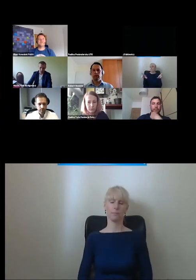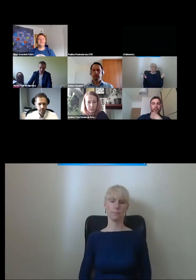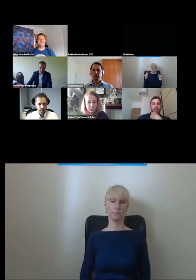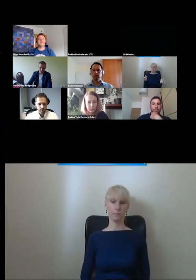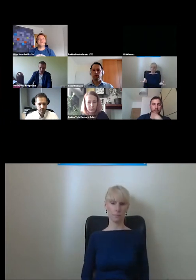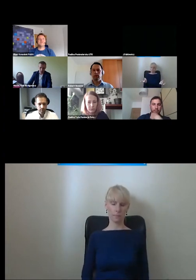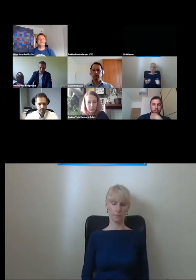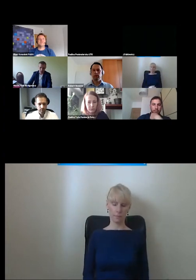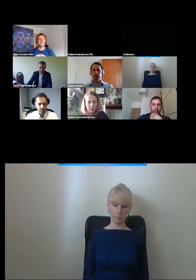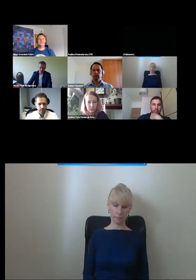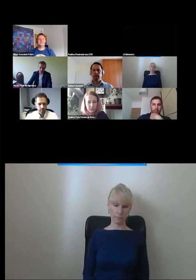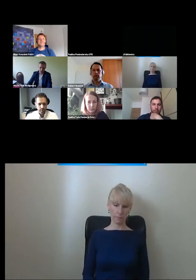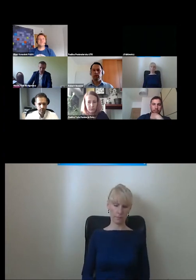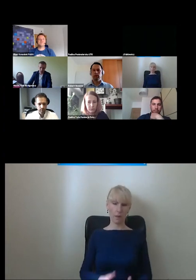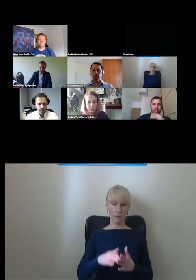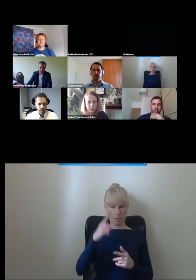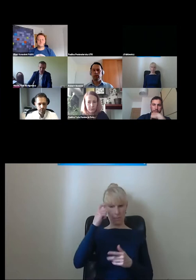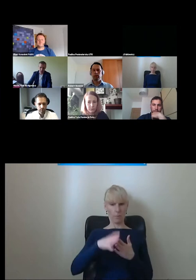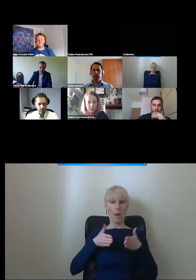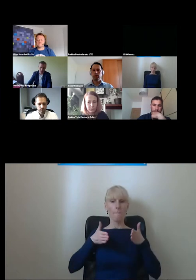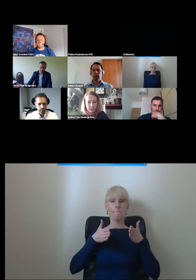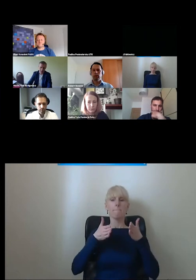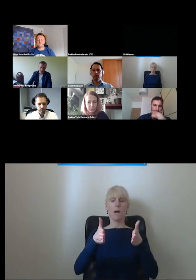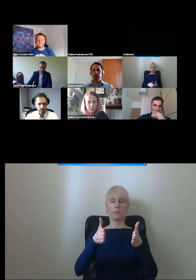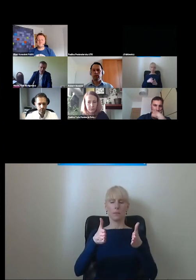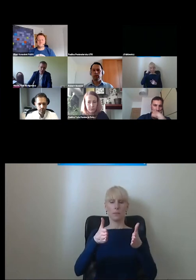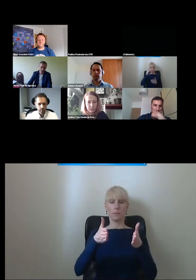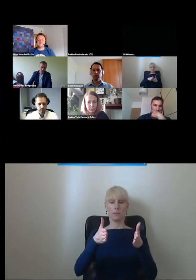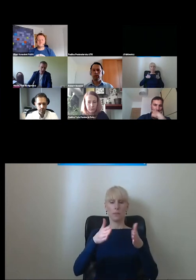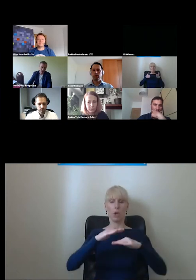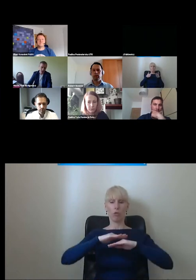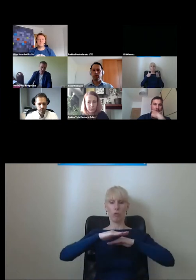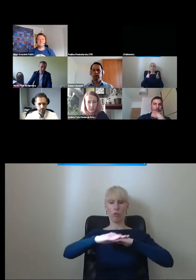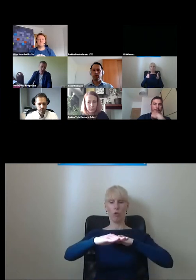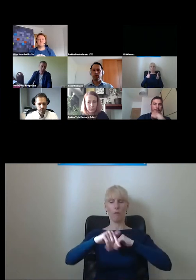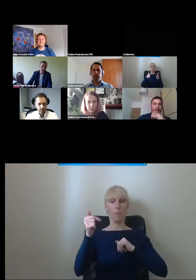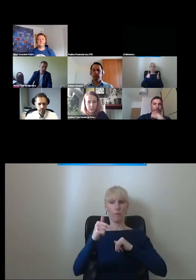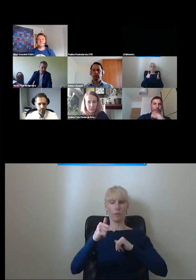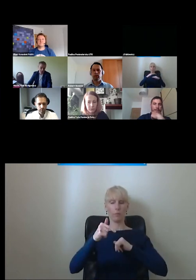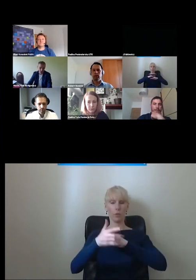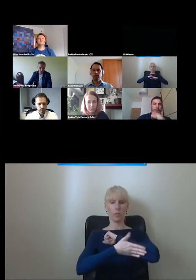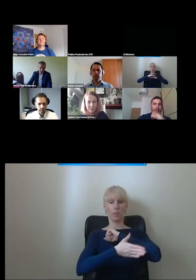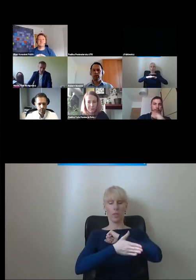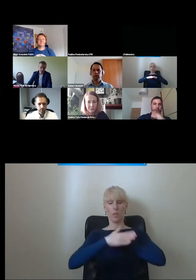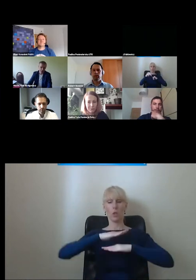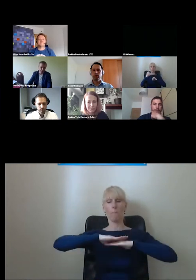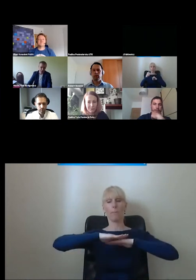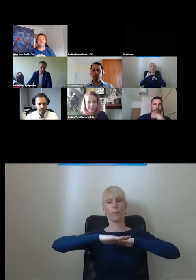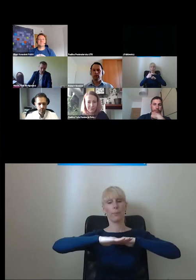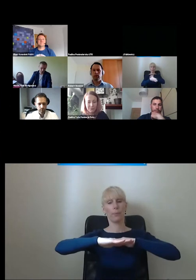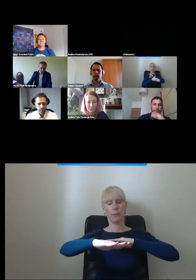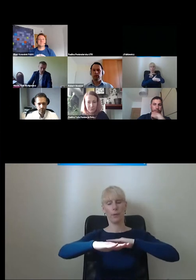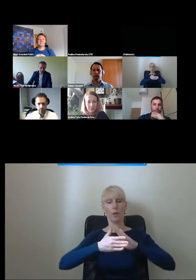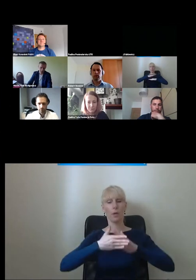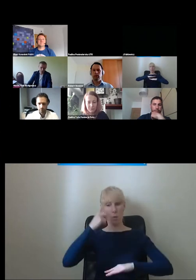To znaczy powiem tak, pas drogowy zasadniczo powinien być w miarę płaski. Mamy dziennik ustaw,